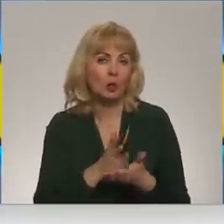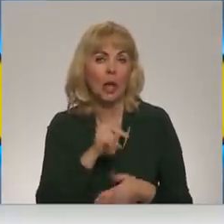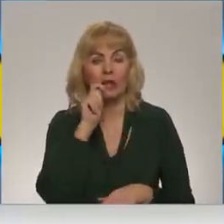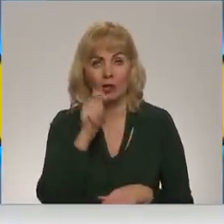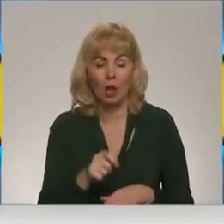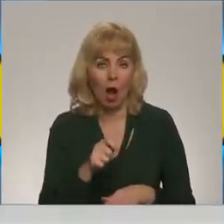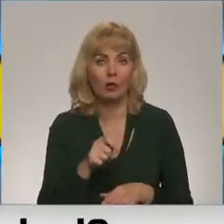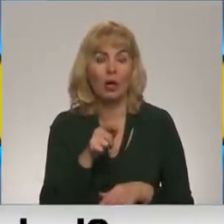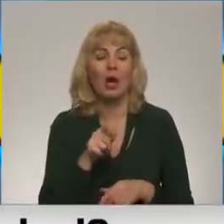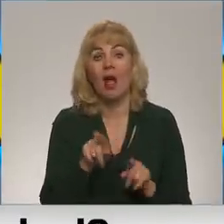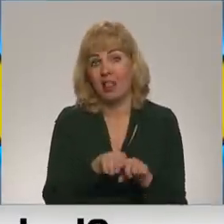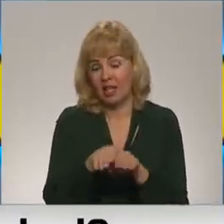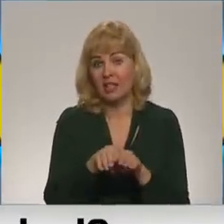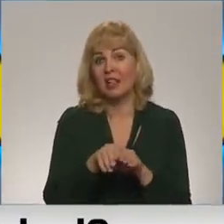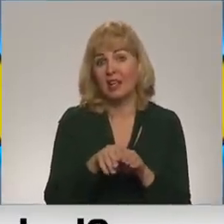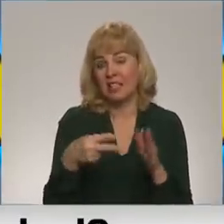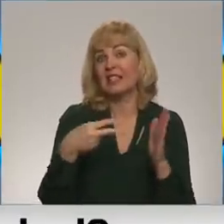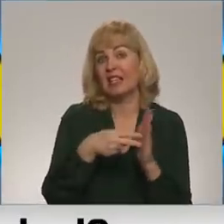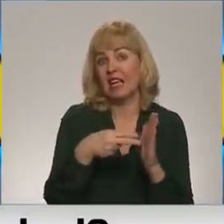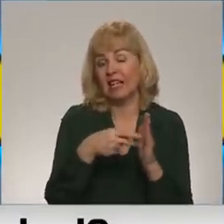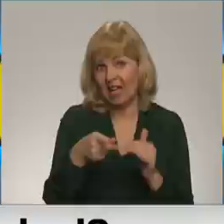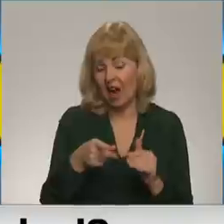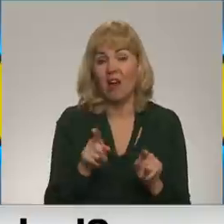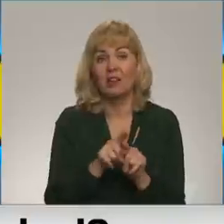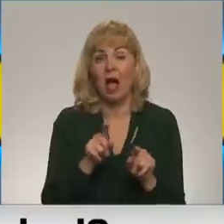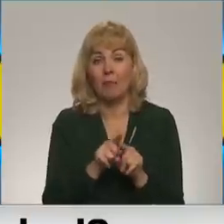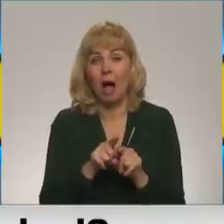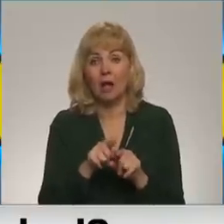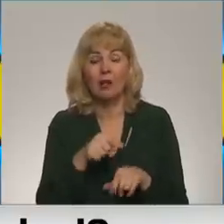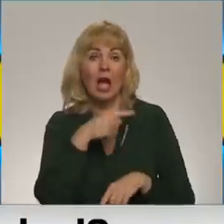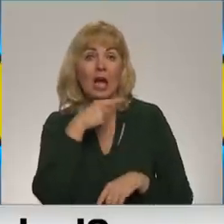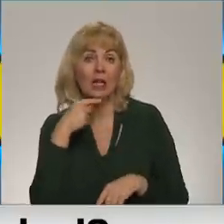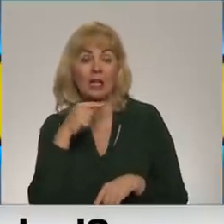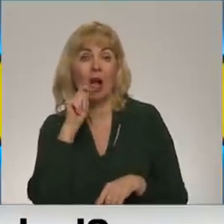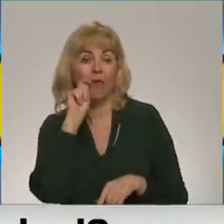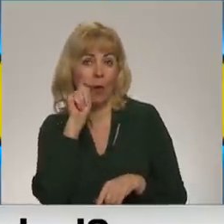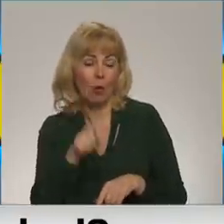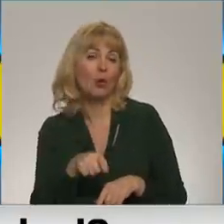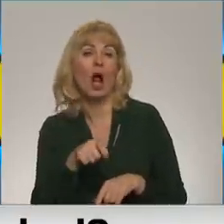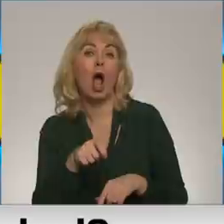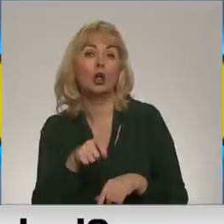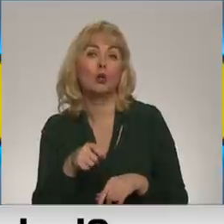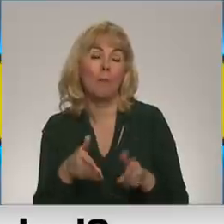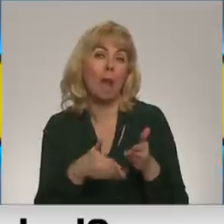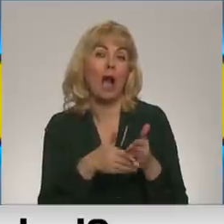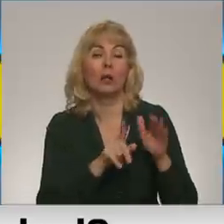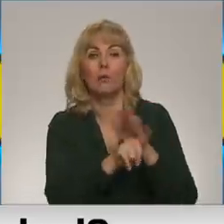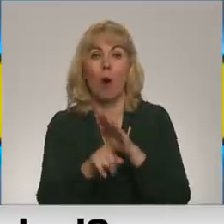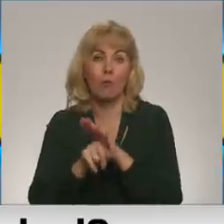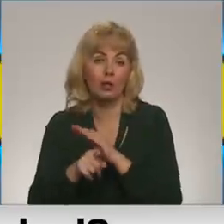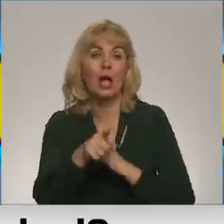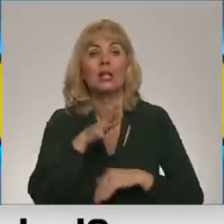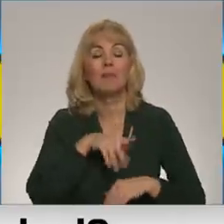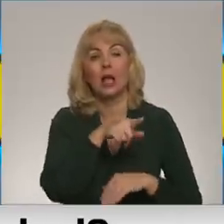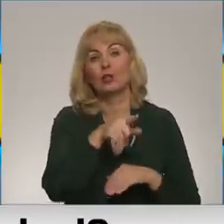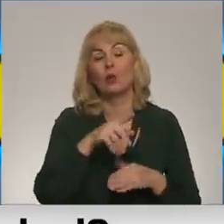Lepo. Sīrijā pirms vairākiem gadiem Turksīrijas armija ir Krievu karaspēku palīdzību. Bombardēja pilsētas, lai piespiestu kapitulēt šo